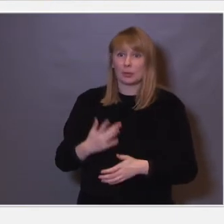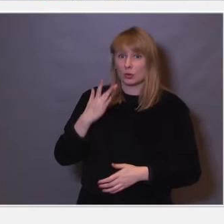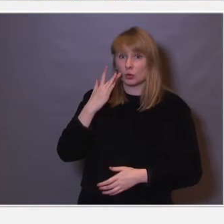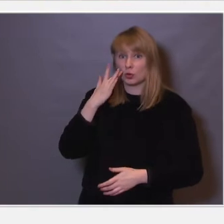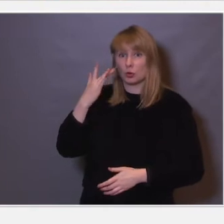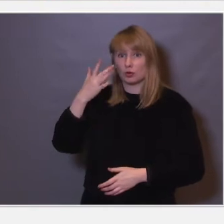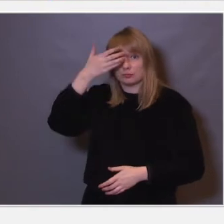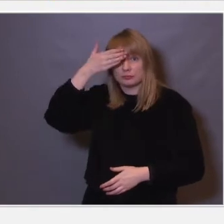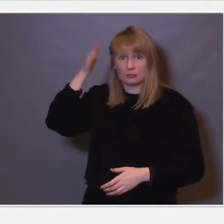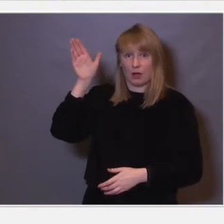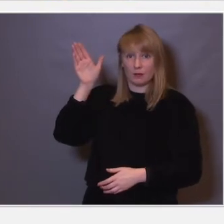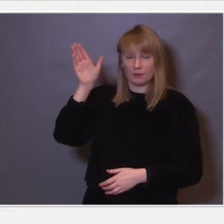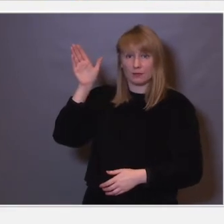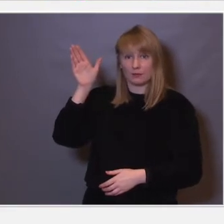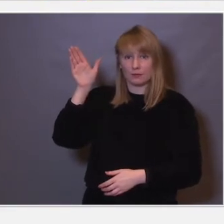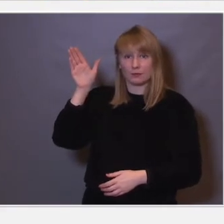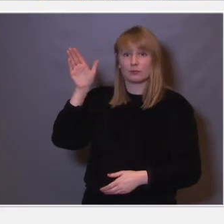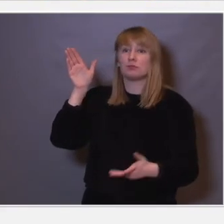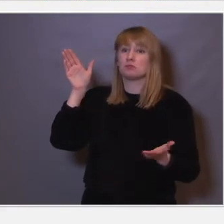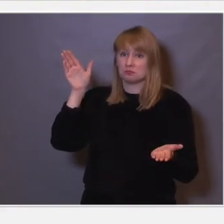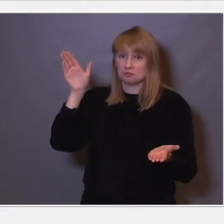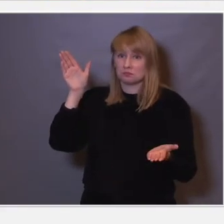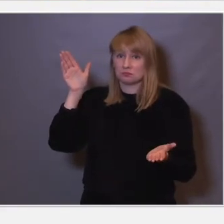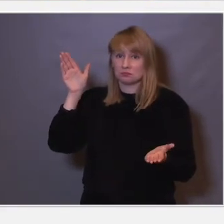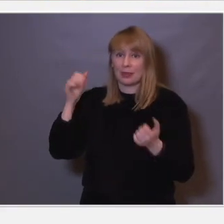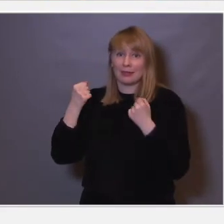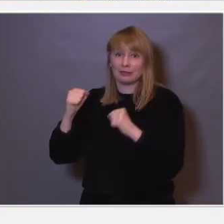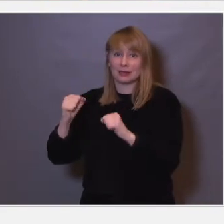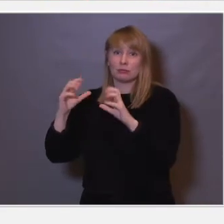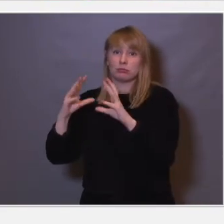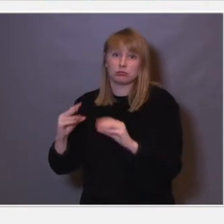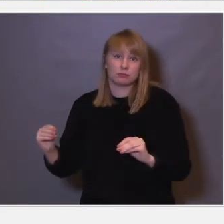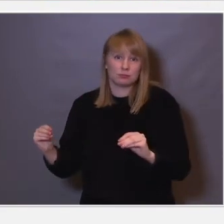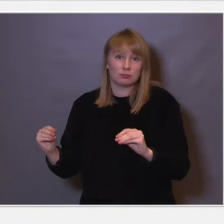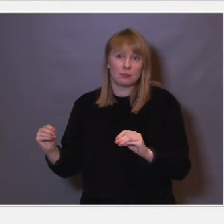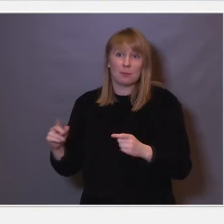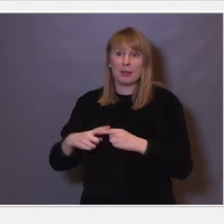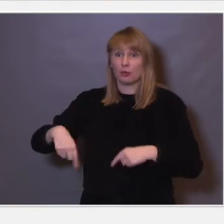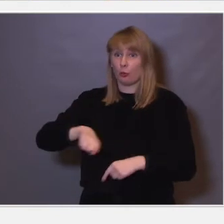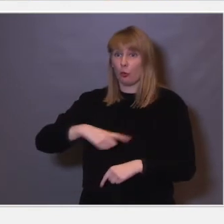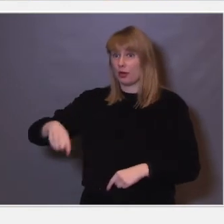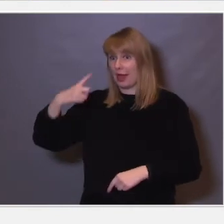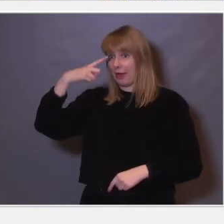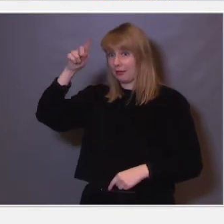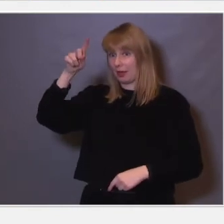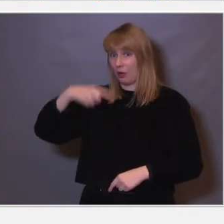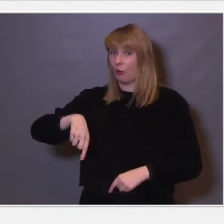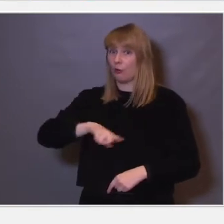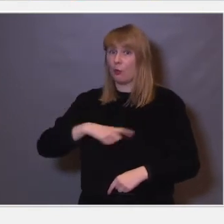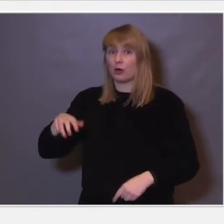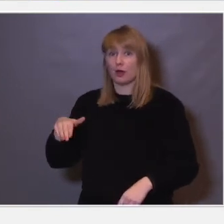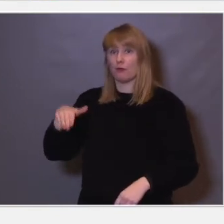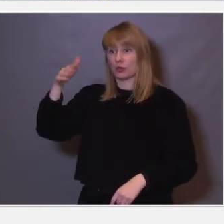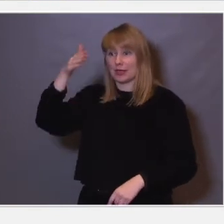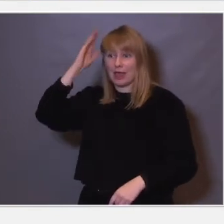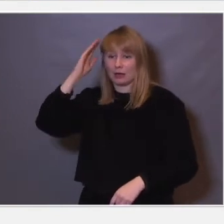tar bort det bind for øynene, så går den effekten bort. Men det viser at vår evne også, altså vår voksne hjerne,